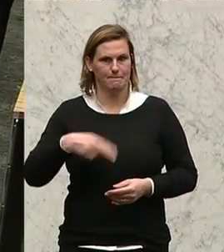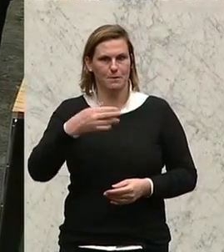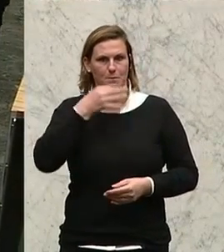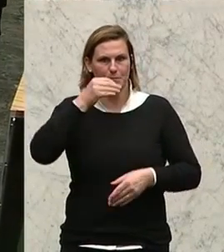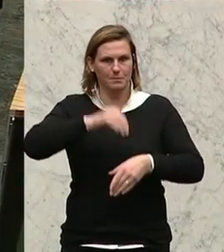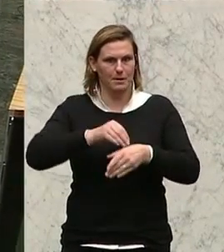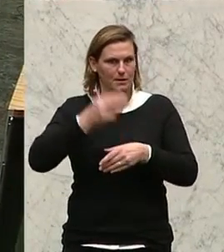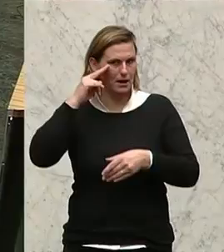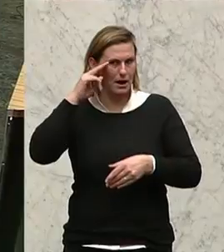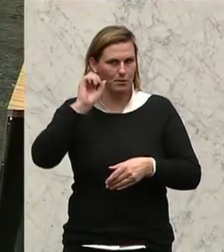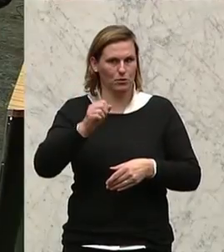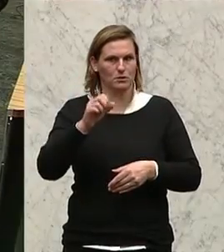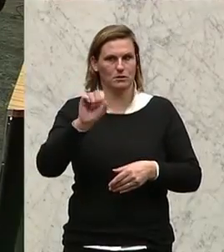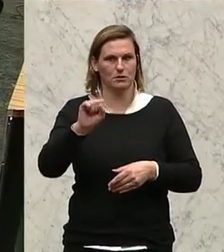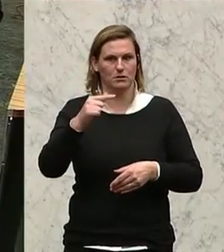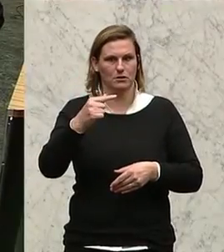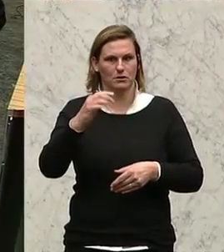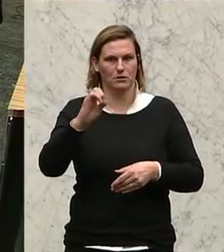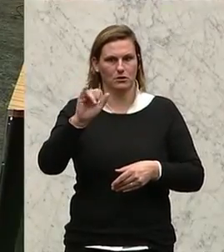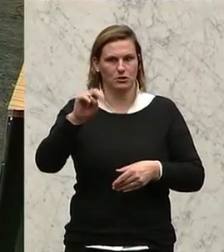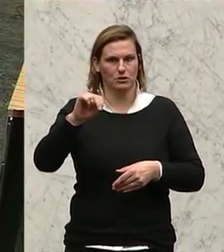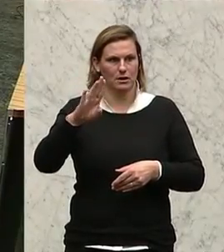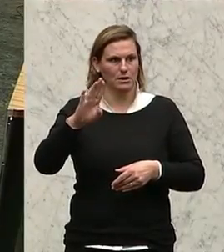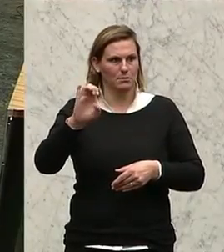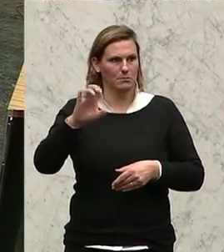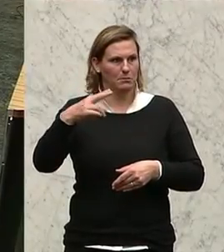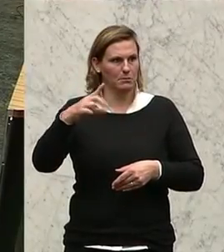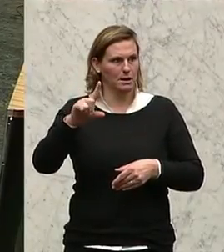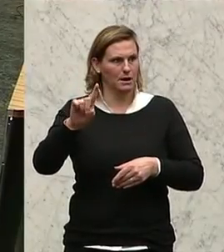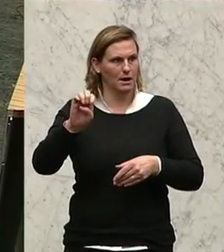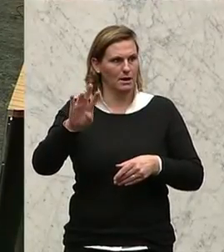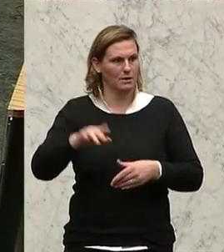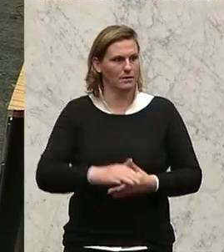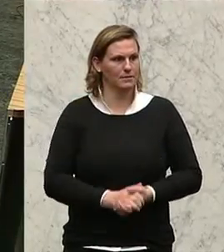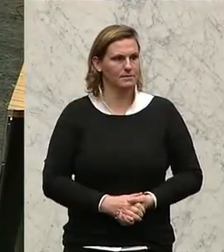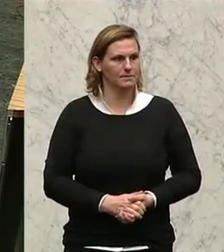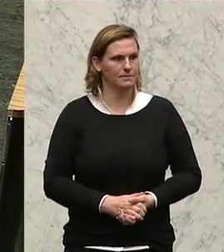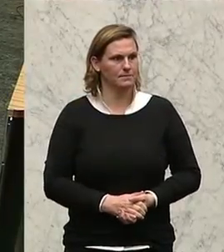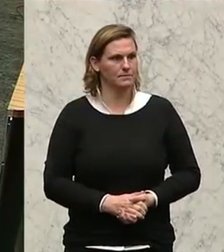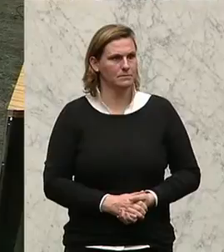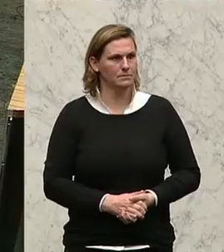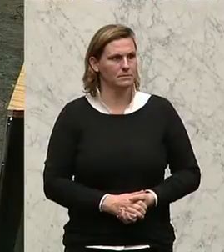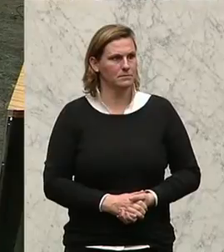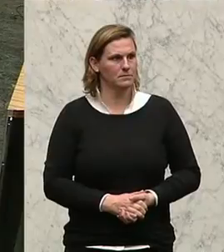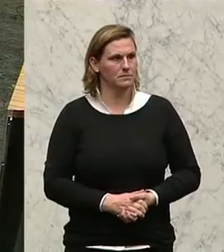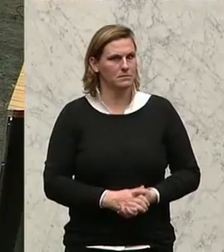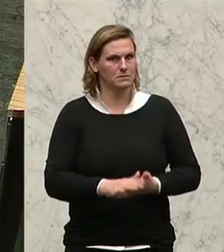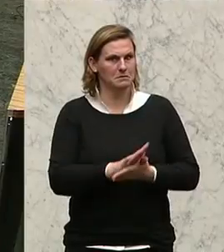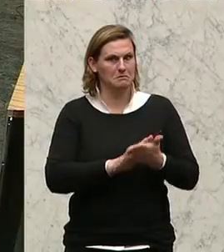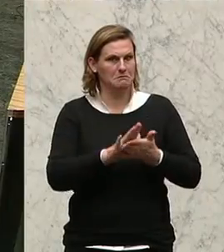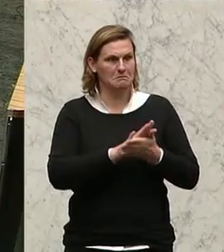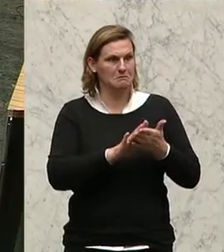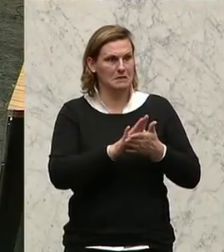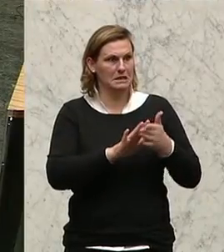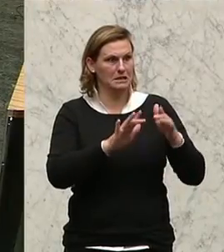Eine kurze Rede von Dietmar Keck nun. Leopold Steinbichler vom Team Stronach.